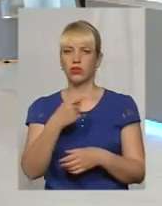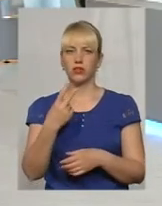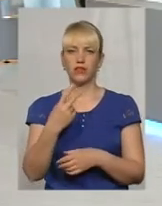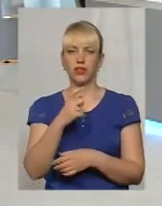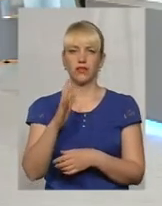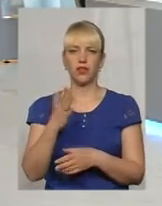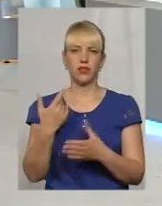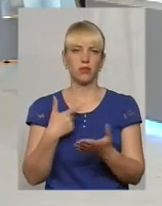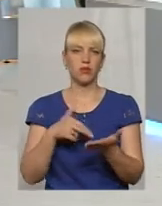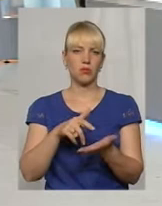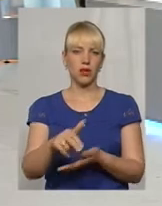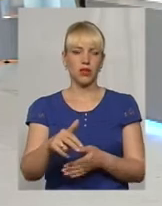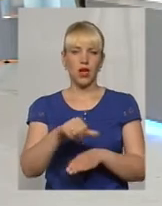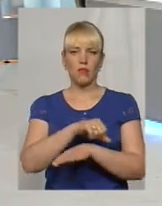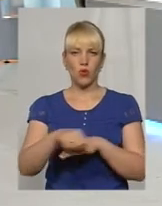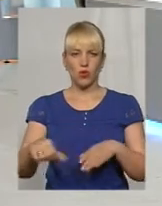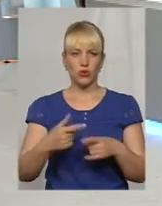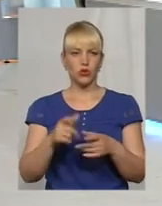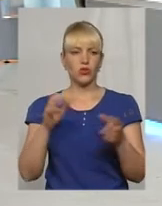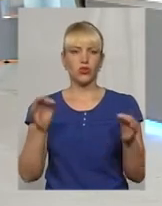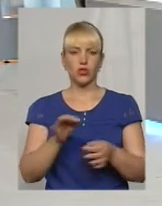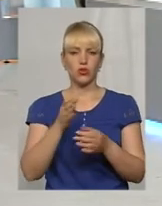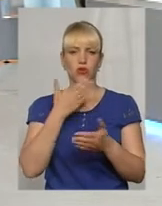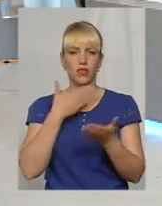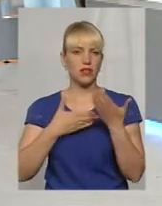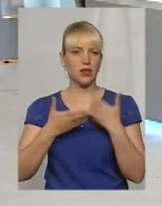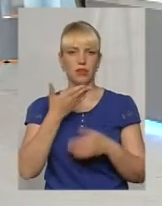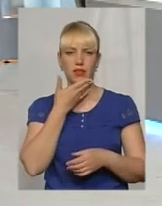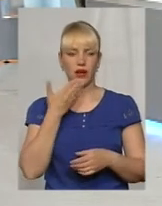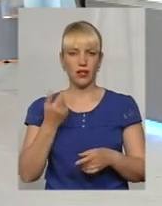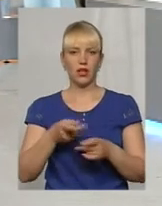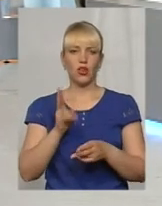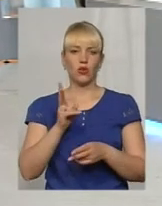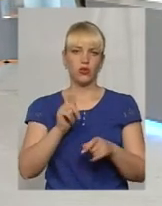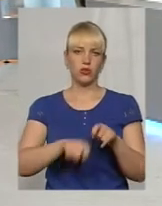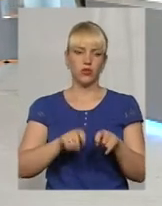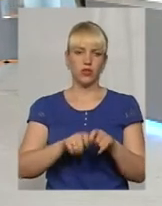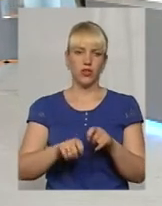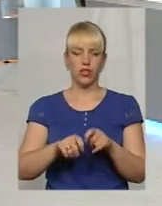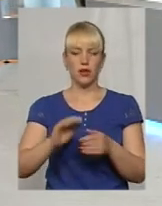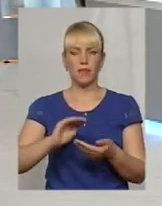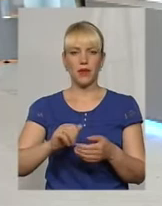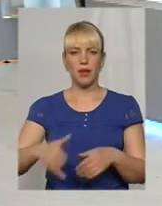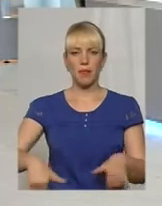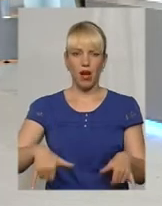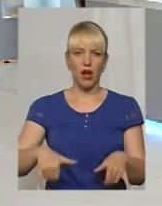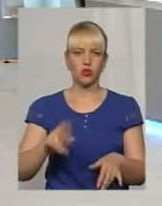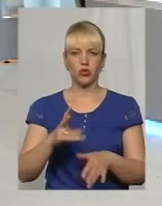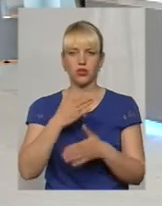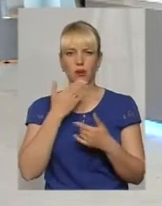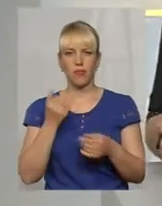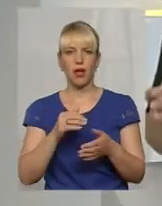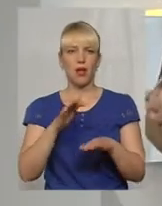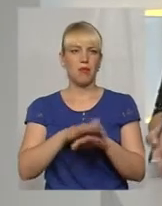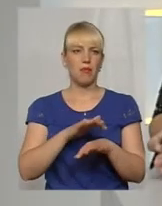ми вже перетинаємо кордон. Майже нічого не запитали, там, декого перевірили в багаж, декого ні. Банківська випуска, ой,